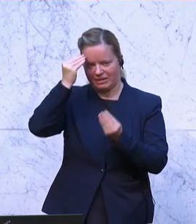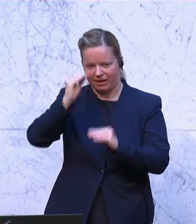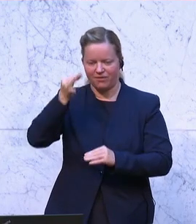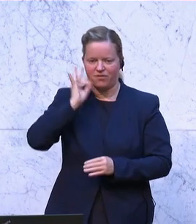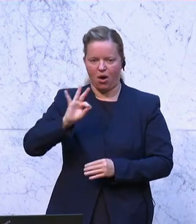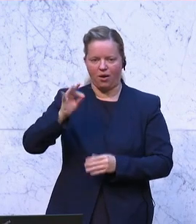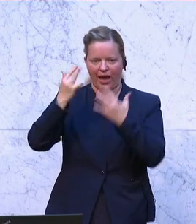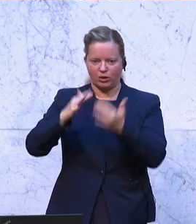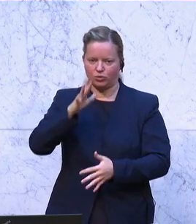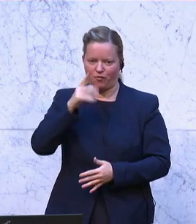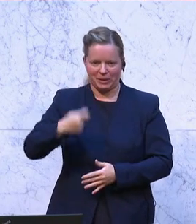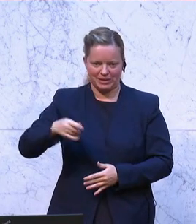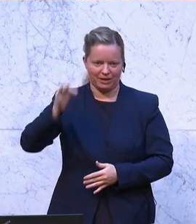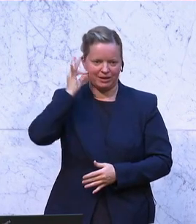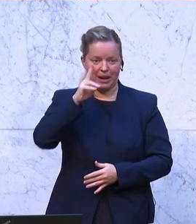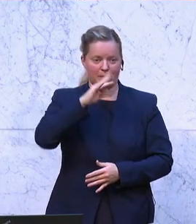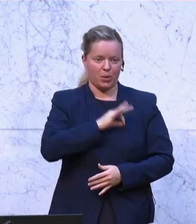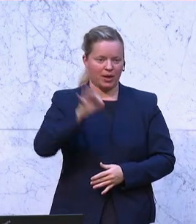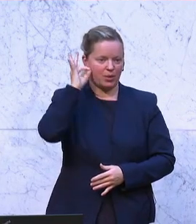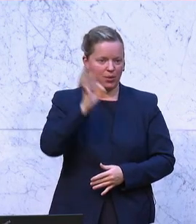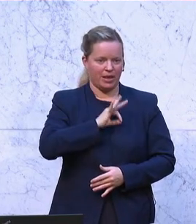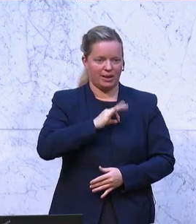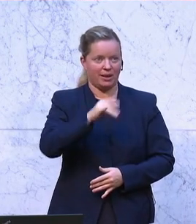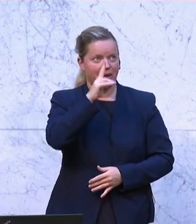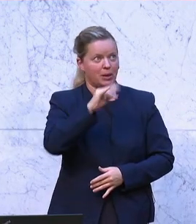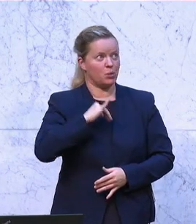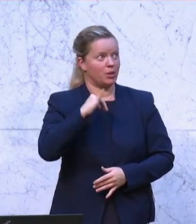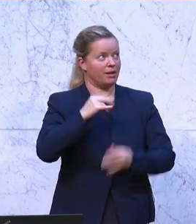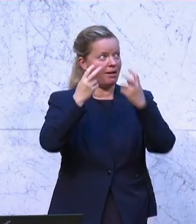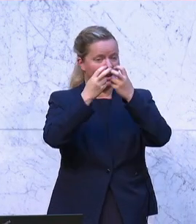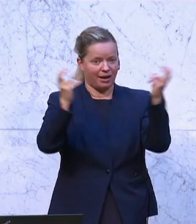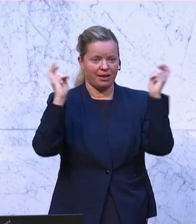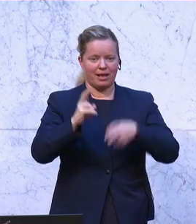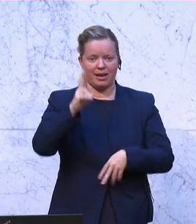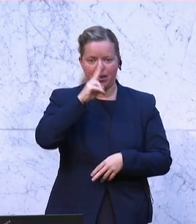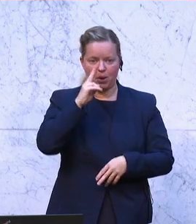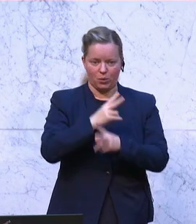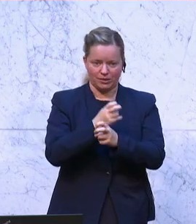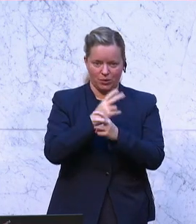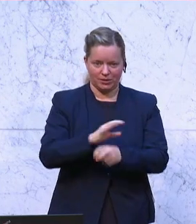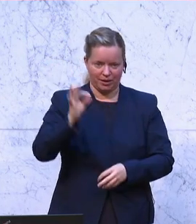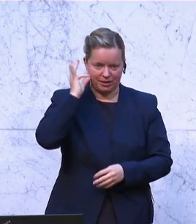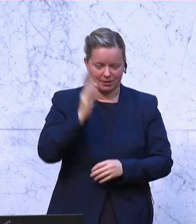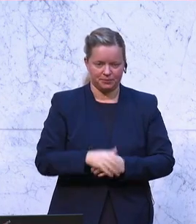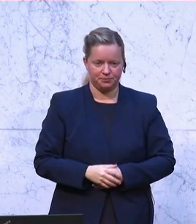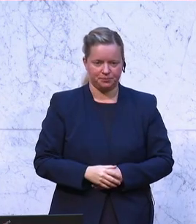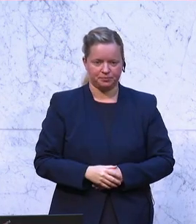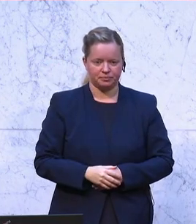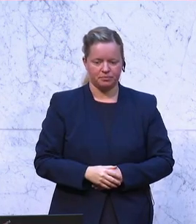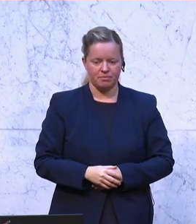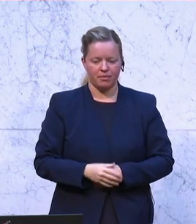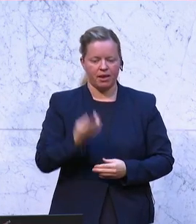Liebe Kolleginnen und Kollegen, liebe Jugendliche auf der Galerie, liebe Österreicherinnen und Österreicher, Herr Kollege Hoyos,